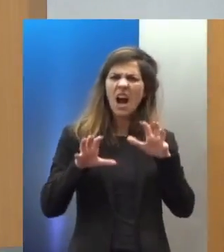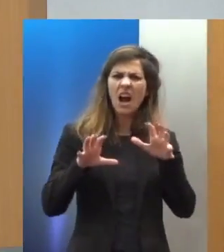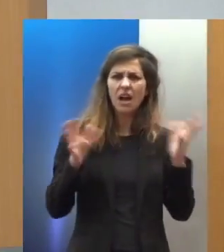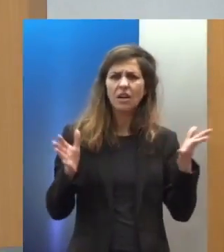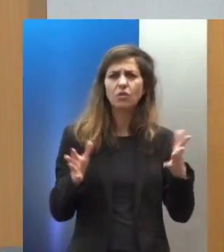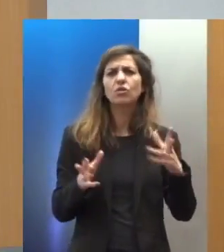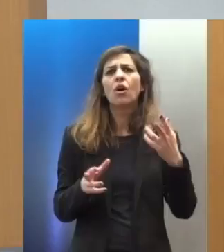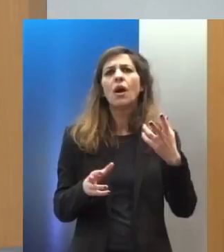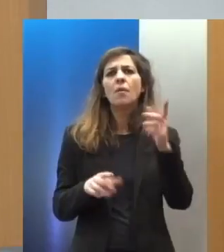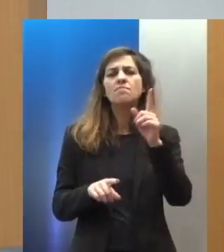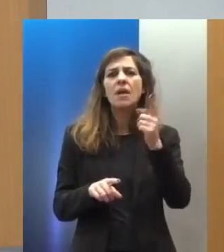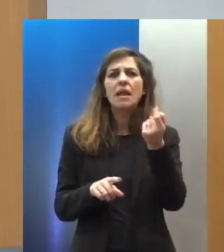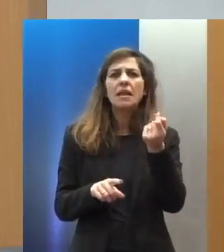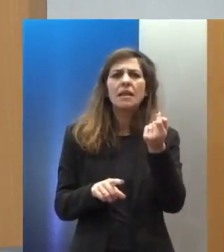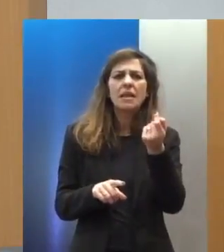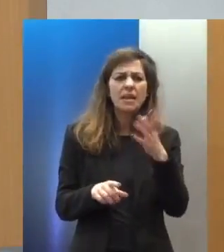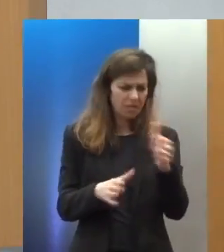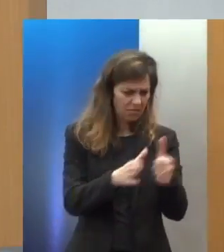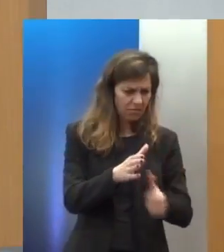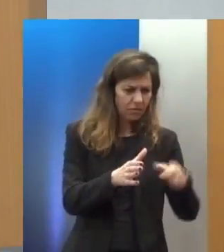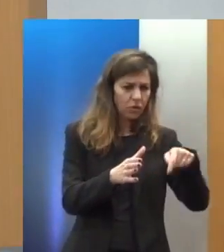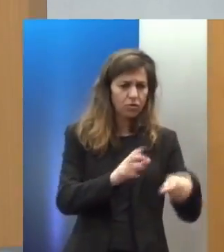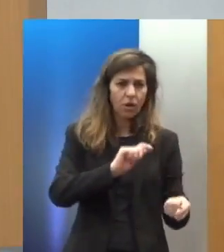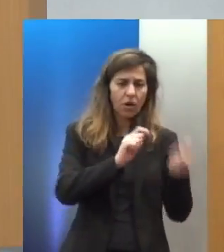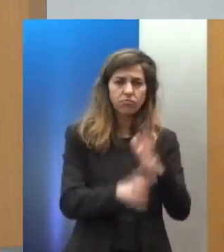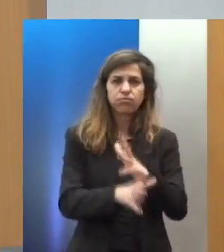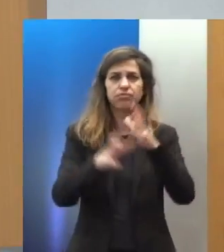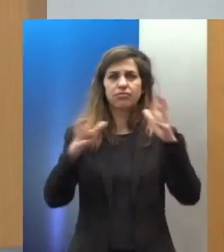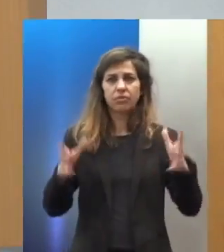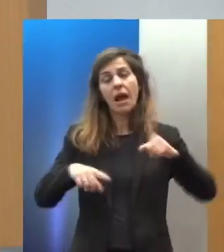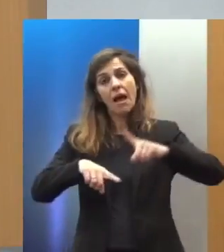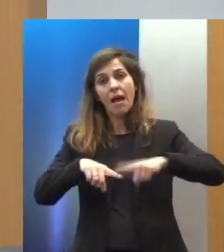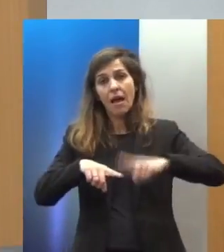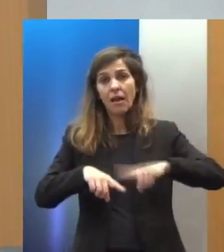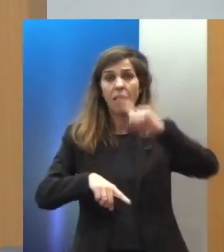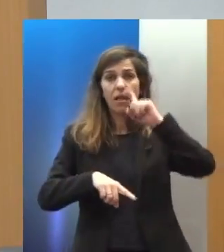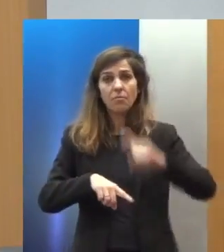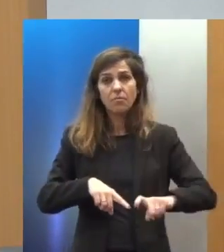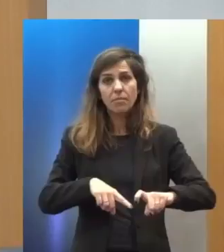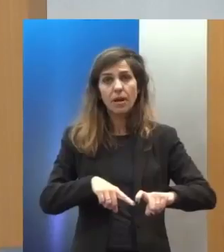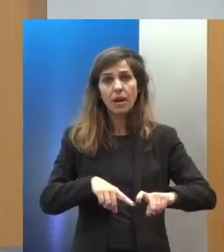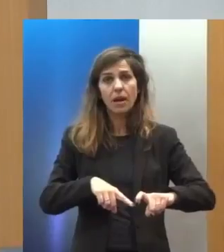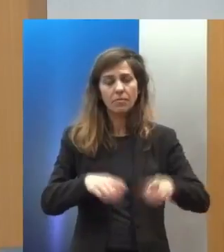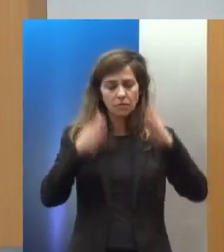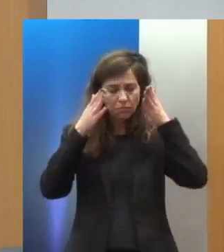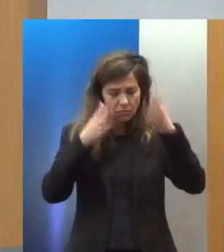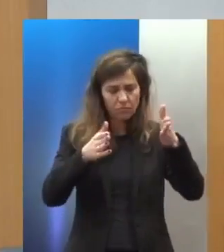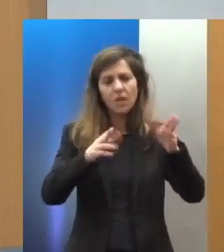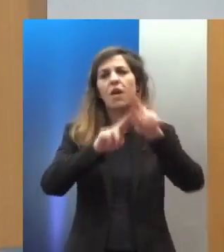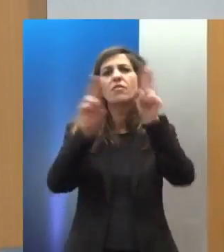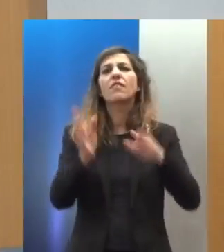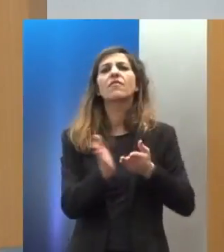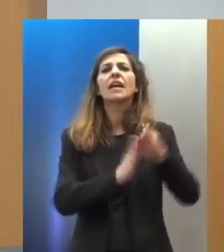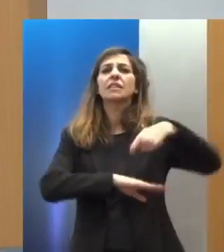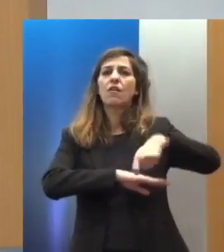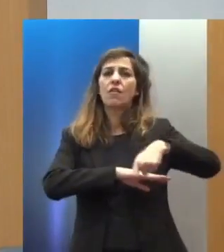ακούγονται όλο και πιο δυνατά, η Ελλάδα καλύτερα να παραμείνει προσιλωμένη στην τήρηση των αρχών του διεθνούς δικαίου και στην ενίσχυση